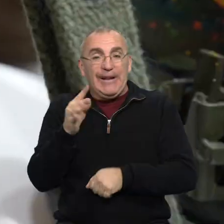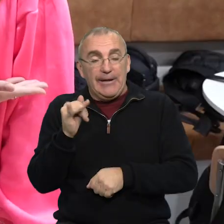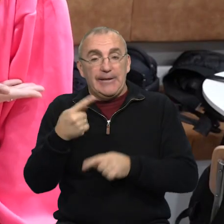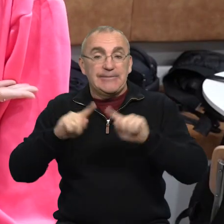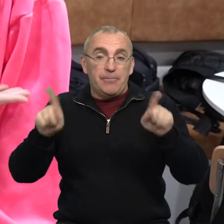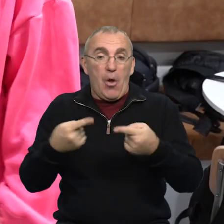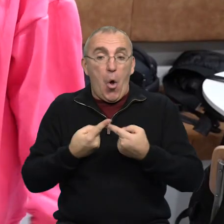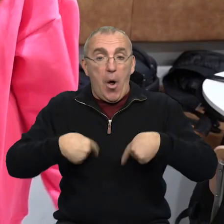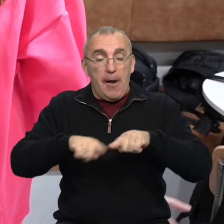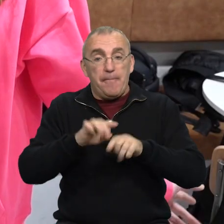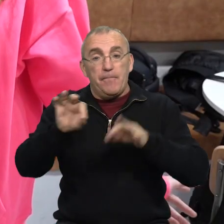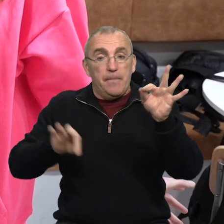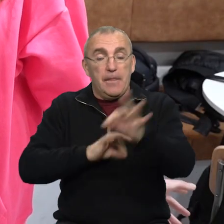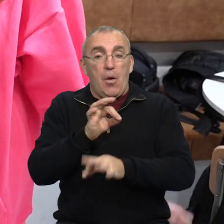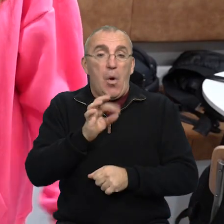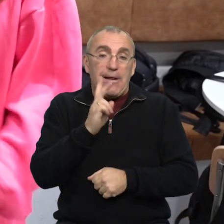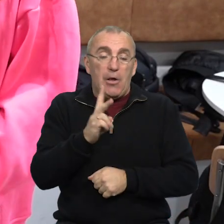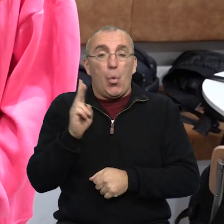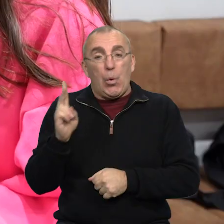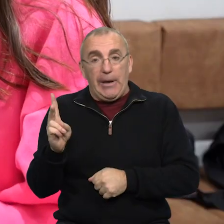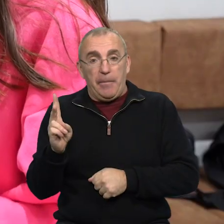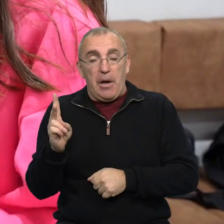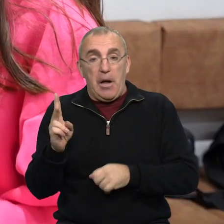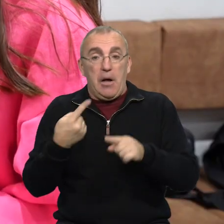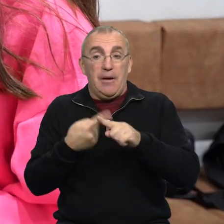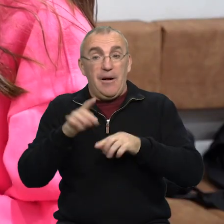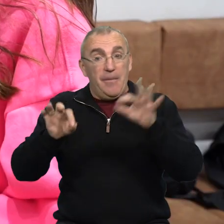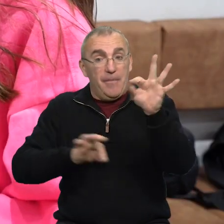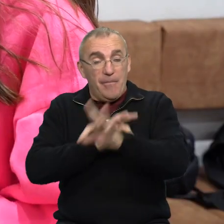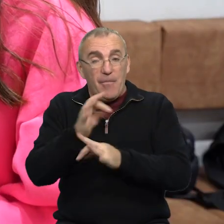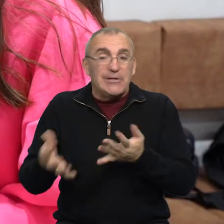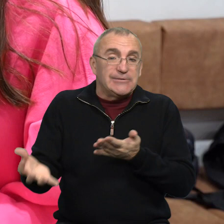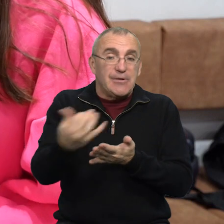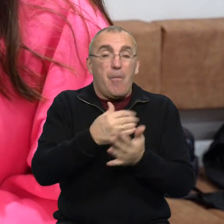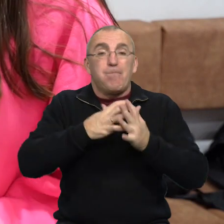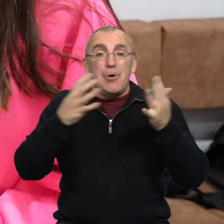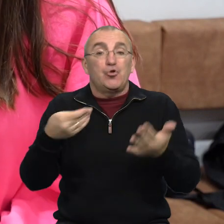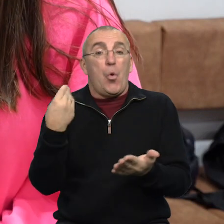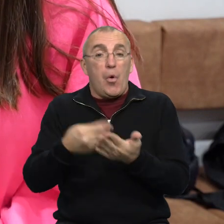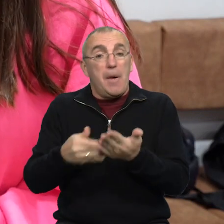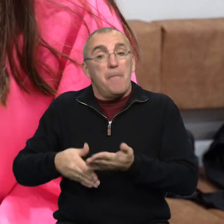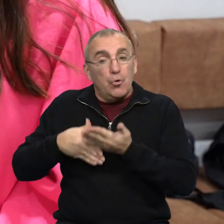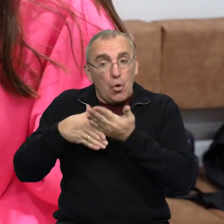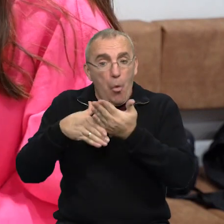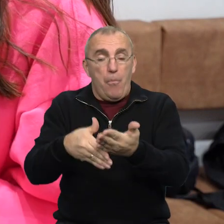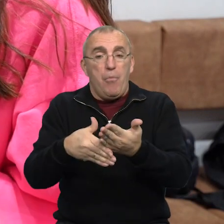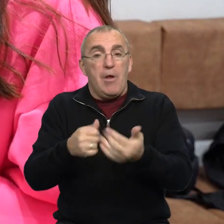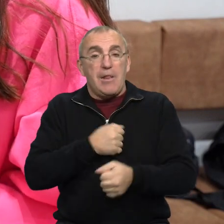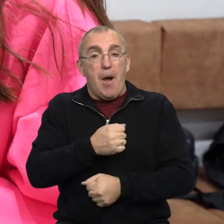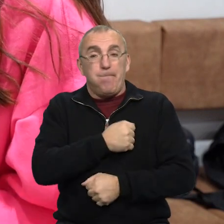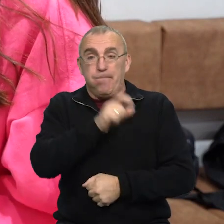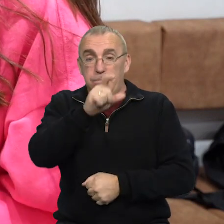розповідає співорганізаторка проєкту Катерина Курібка. Мета проєкту в тому, щоб зібрати якомога більше грошей, щоб допомогти